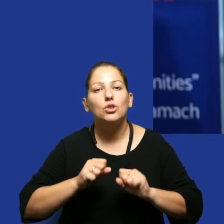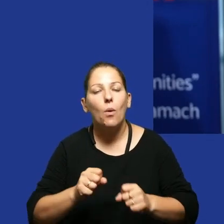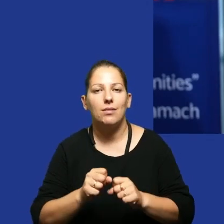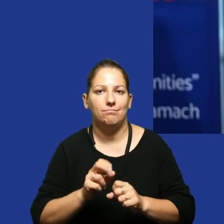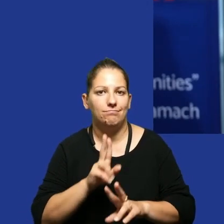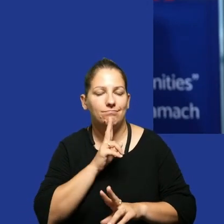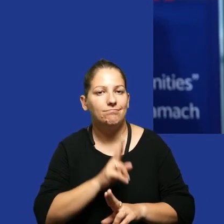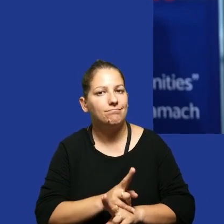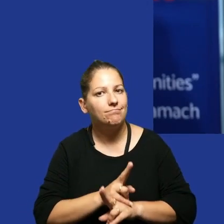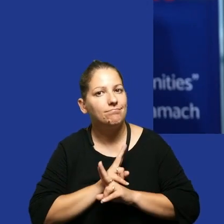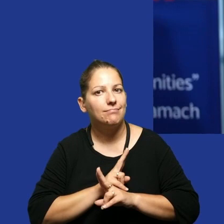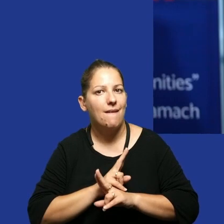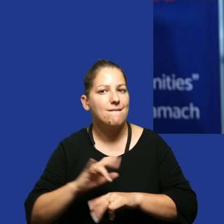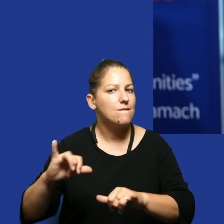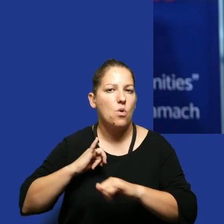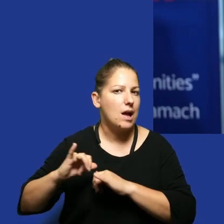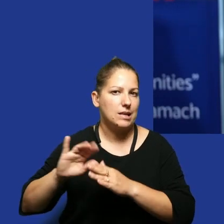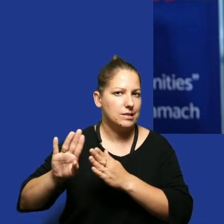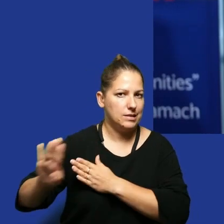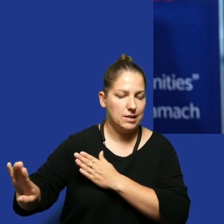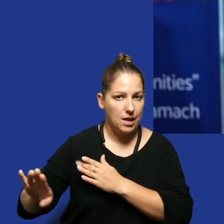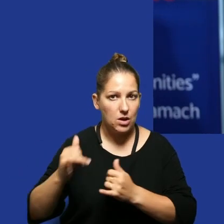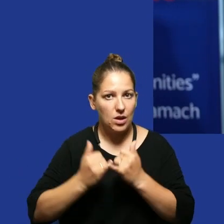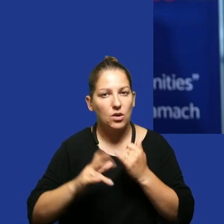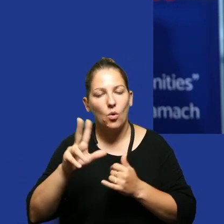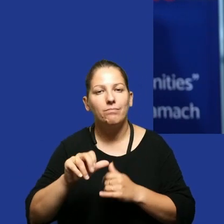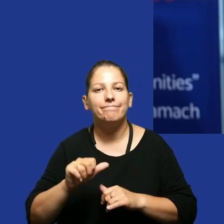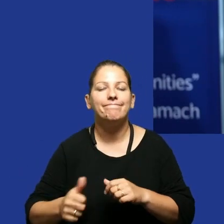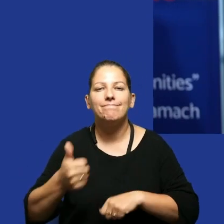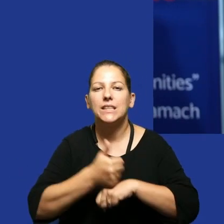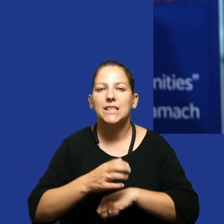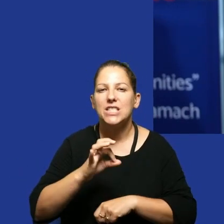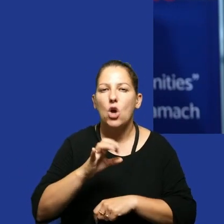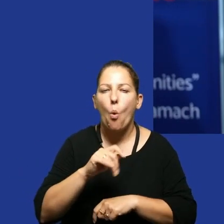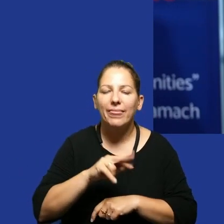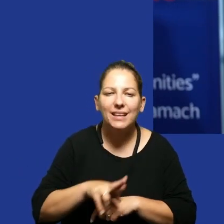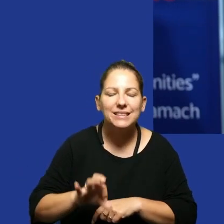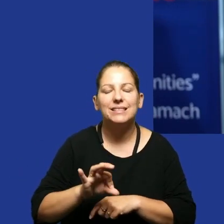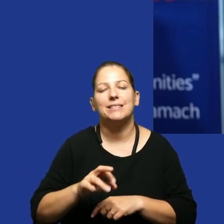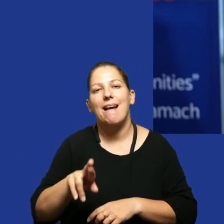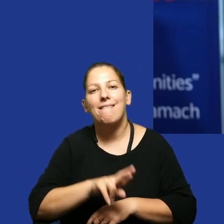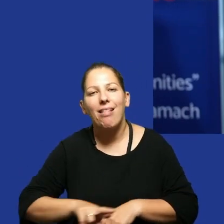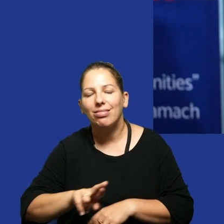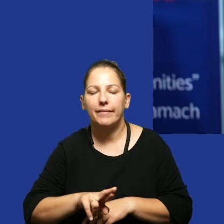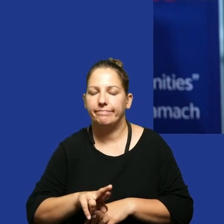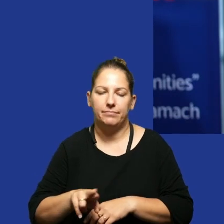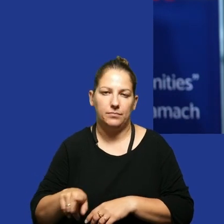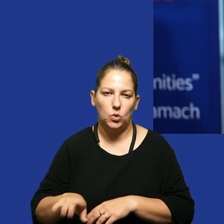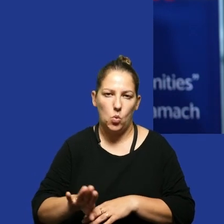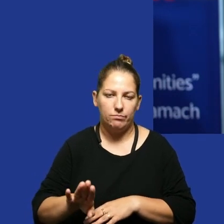niezależnie od władzy w sensie że jeżeli ktoś jest sołtyską sołtysem radną radnym radną to